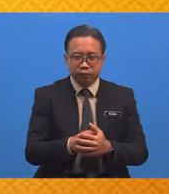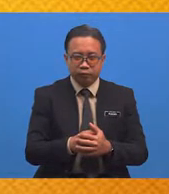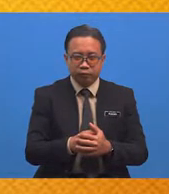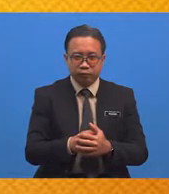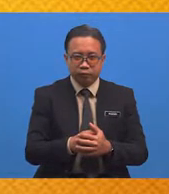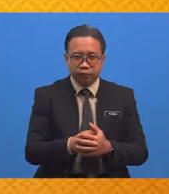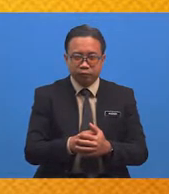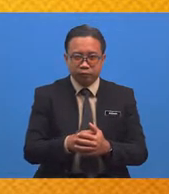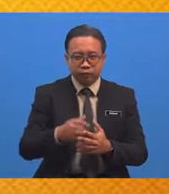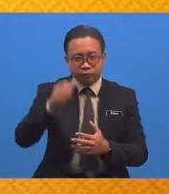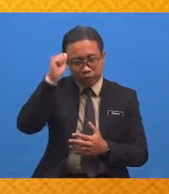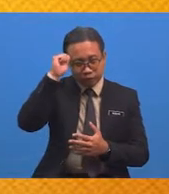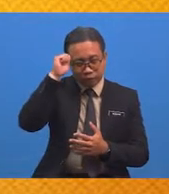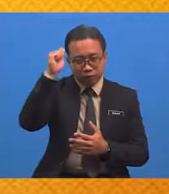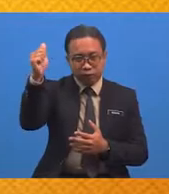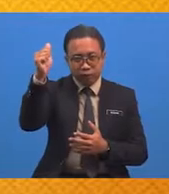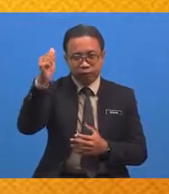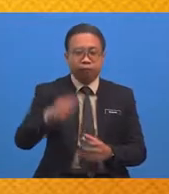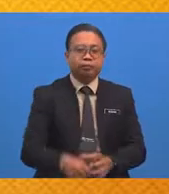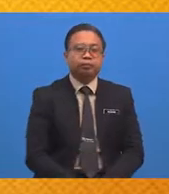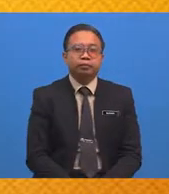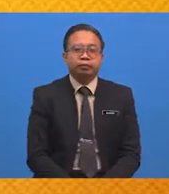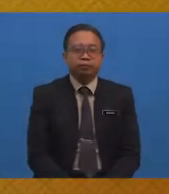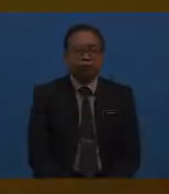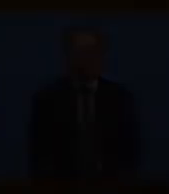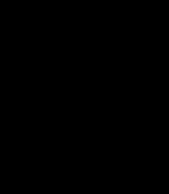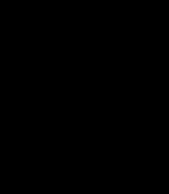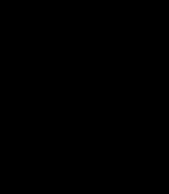Warahmatullahi Wabarakatuh Taufiq Taufiq